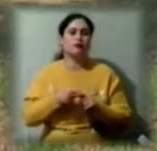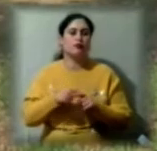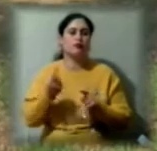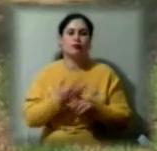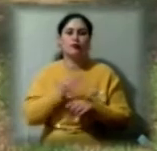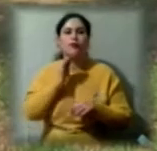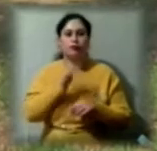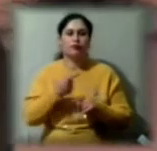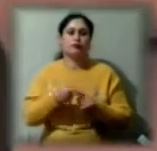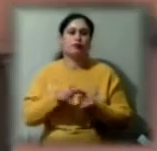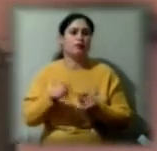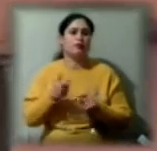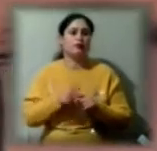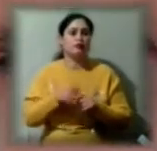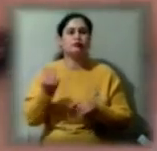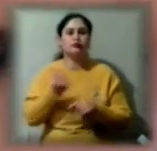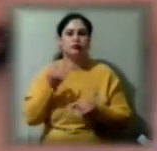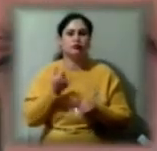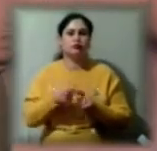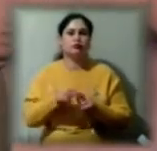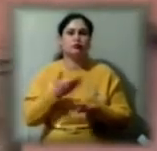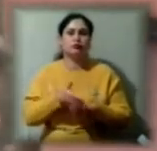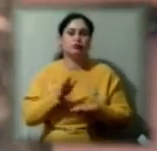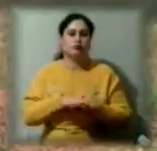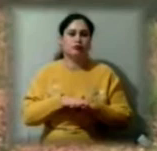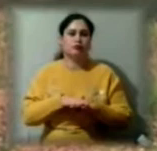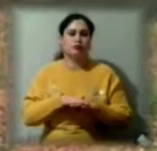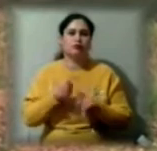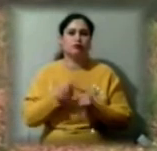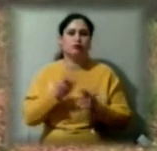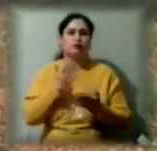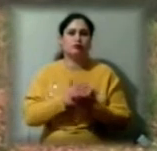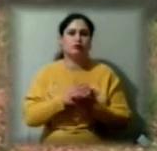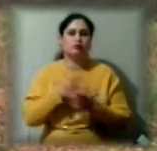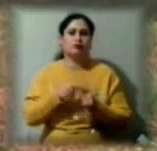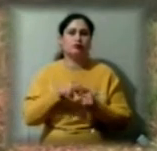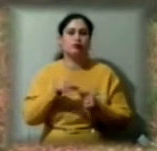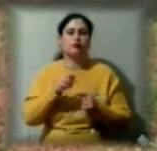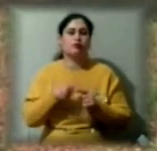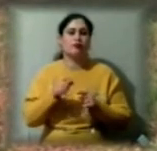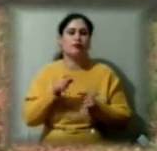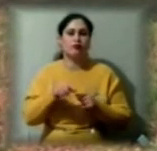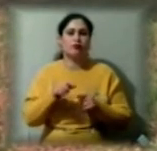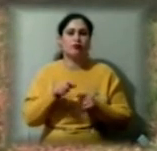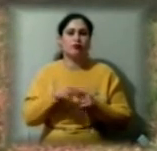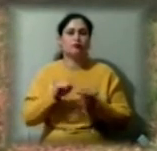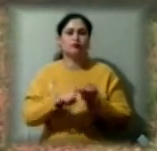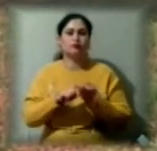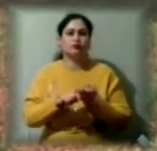Це дуже цікаво. Складності, звичайно, є. Це, по-перше, у зв'язку, тому що